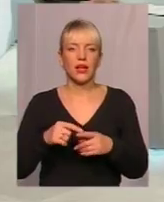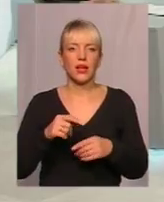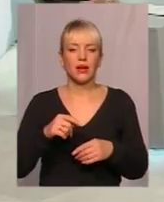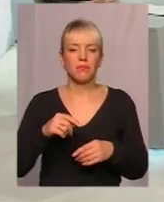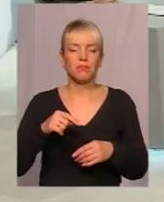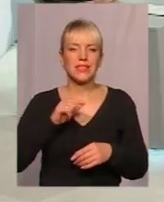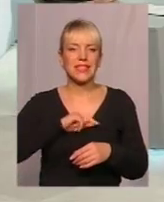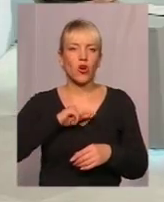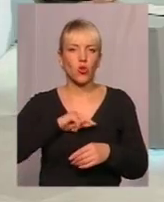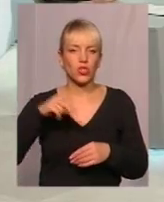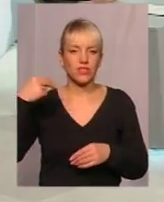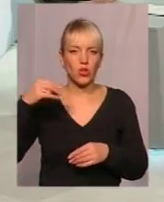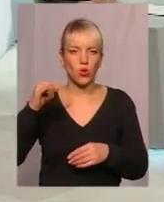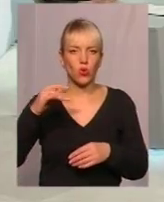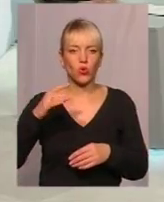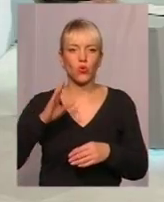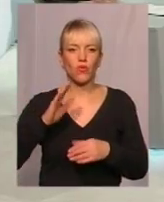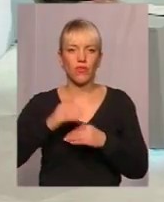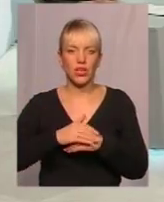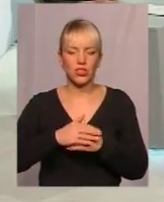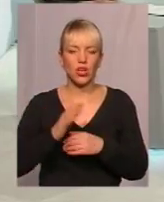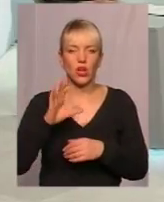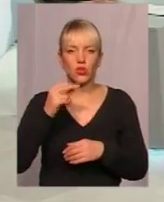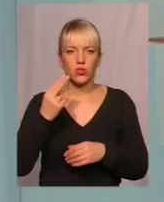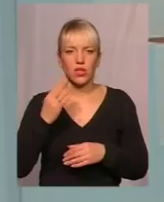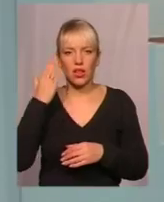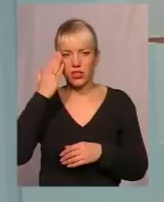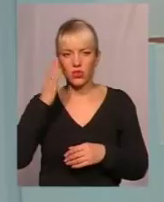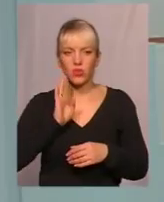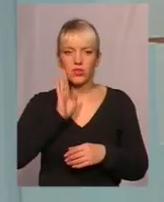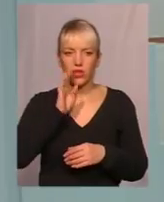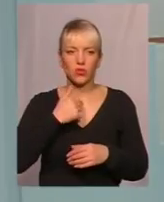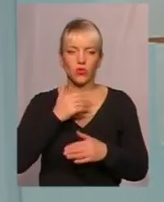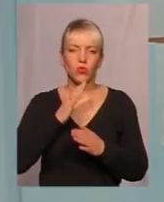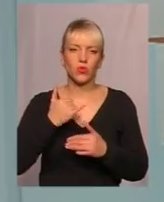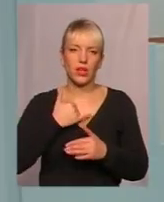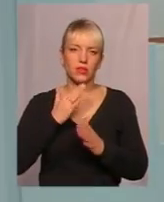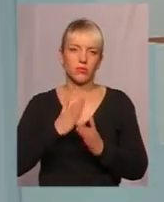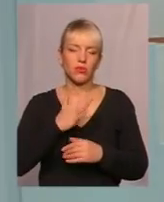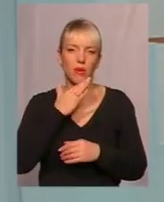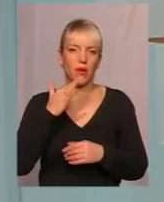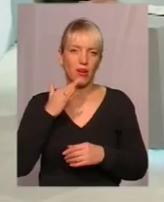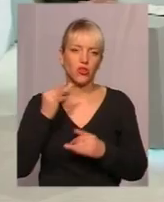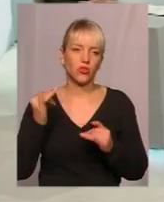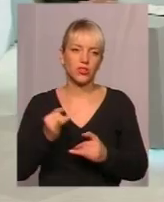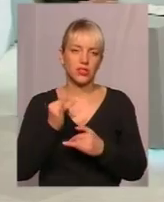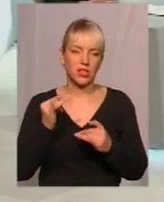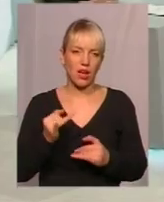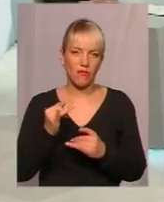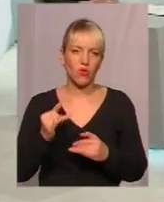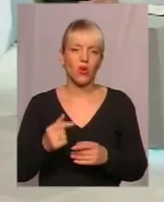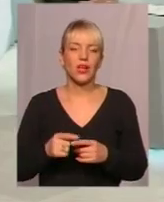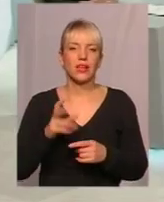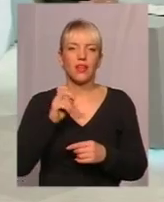у нас буде соціальний сон зранку у нас буде дуже багато цікавого як я кажу смачного з психологічної точки зору